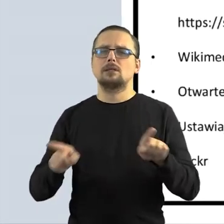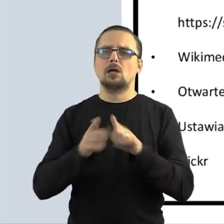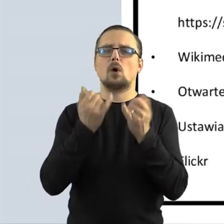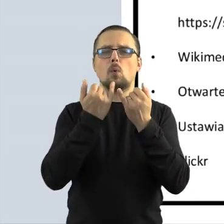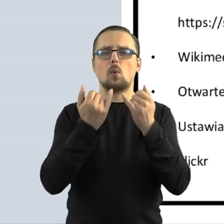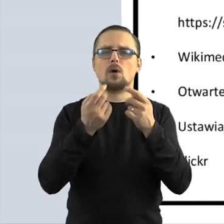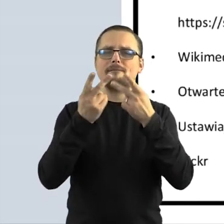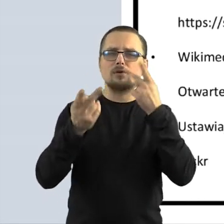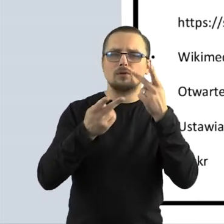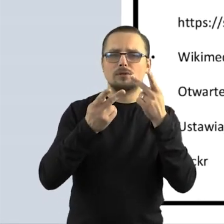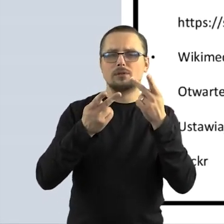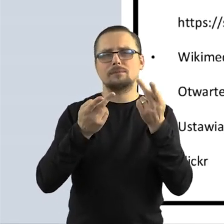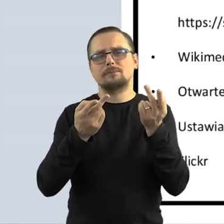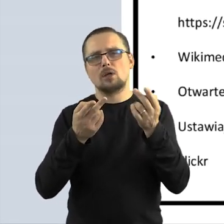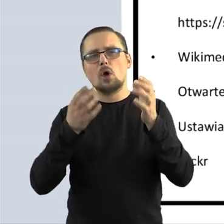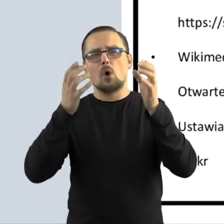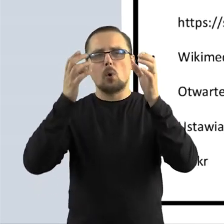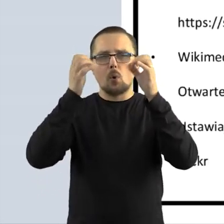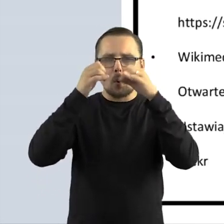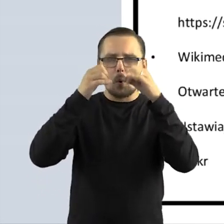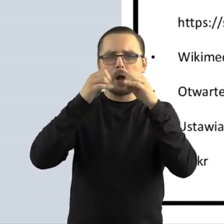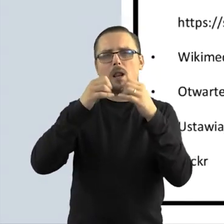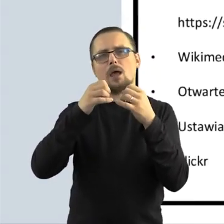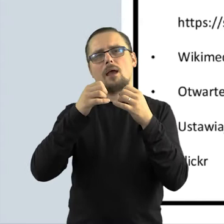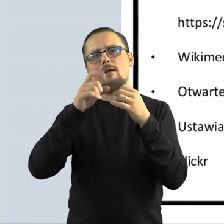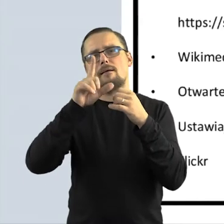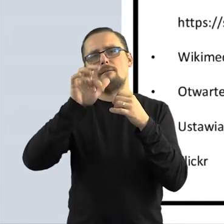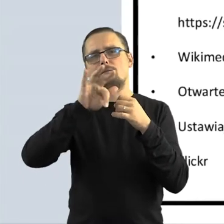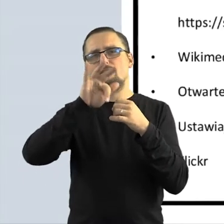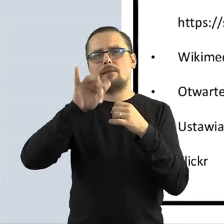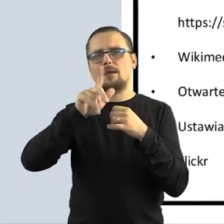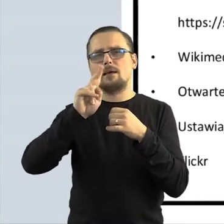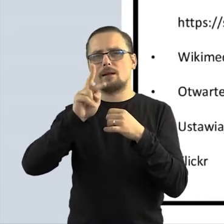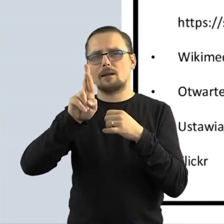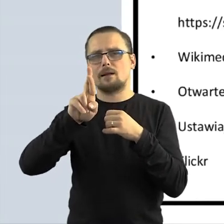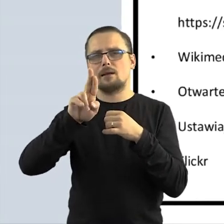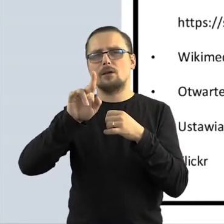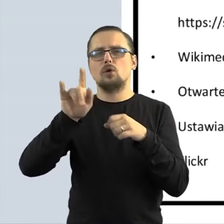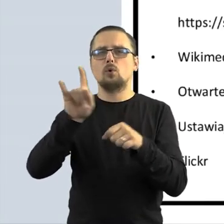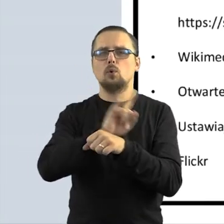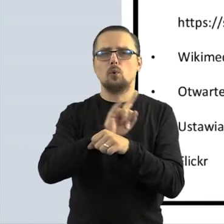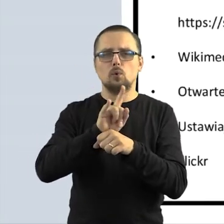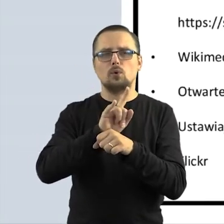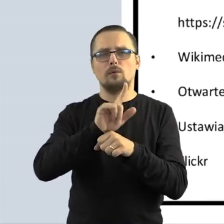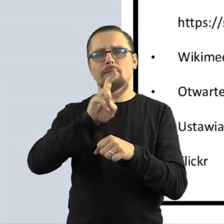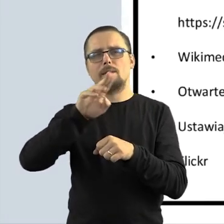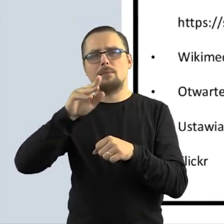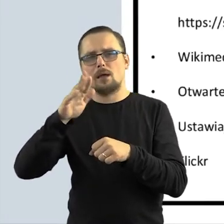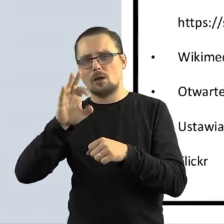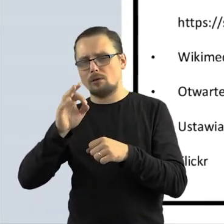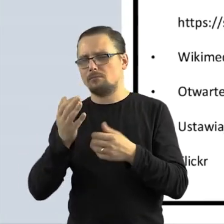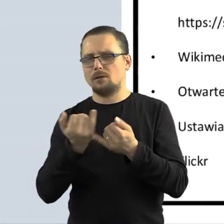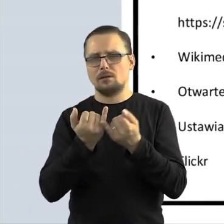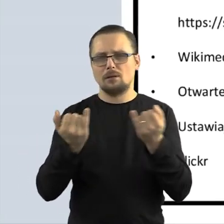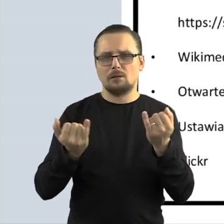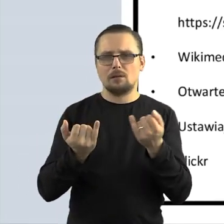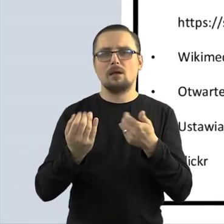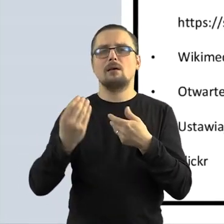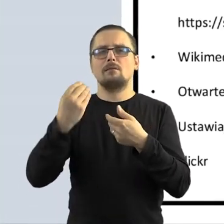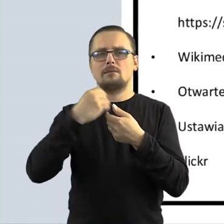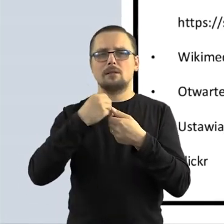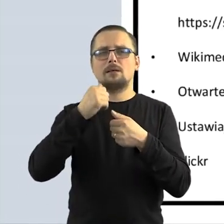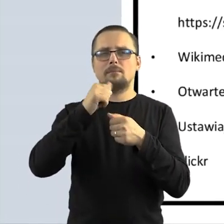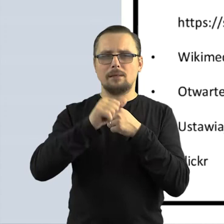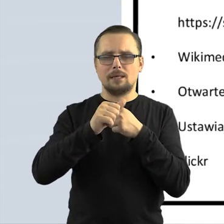największych, Google, Vimeo, na Flixze, na YouTubie, jak wejdą Państwo w parametry wyszukiwania, to wszystkie te wyszukiwarki mają